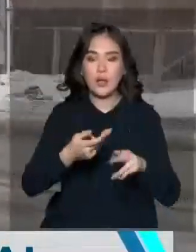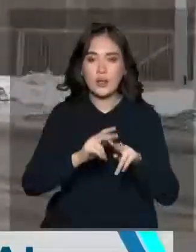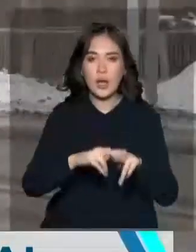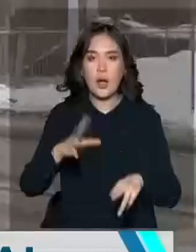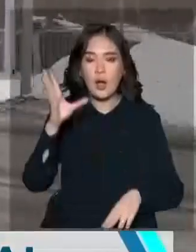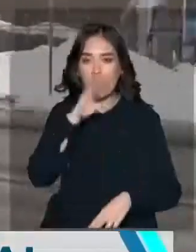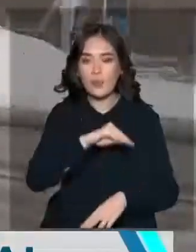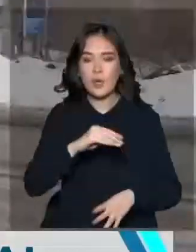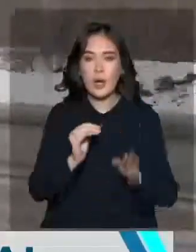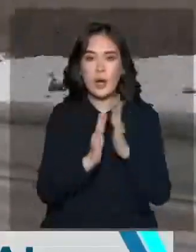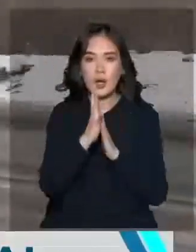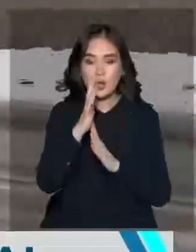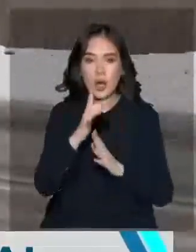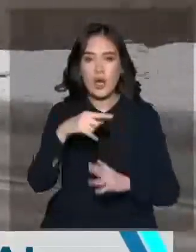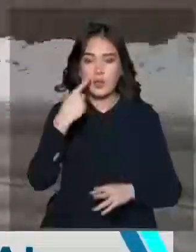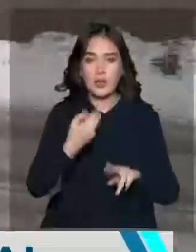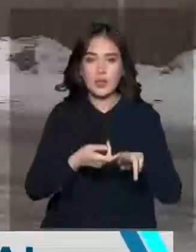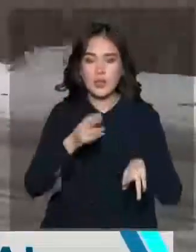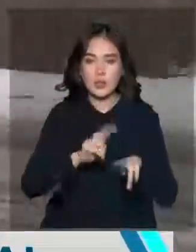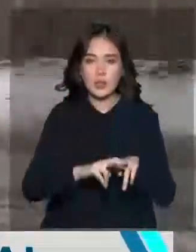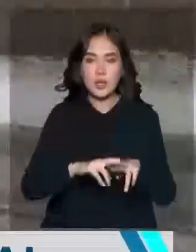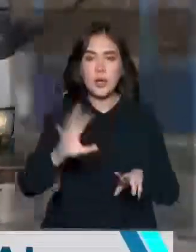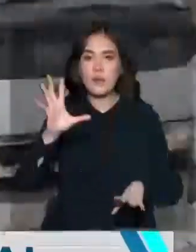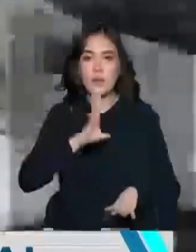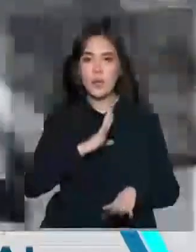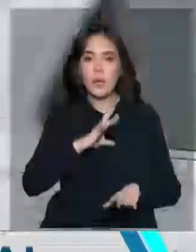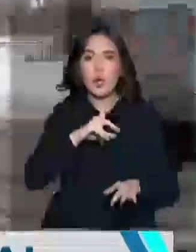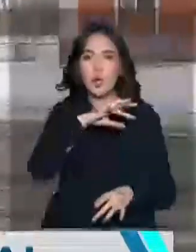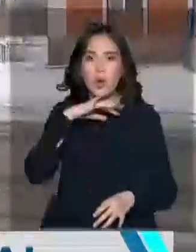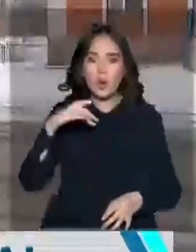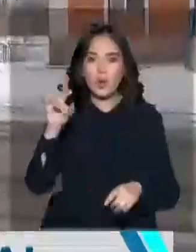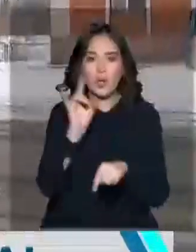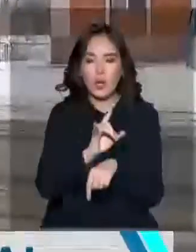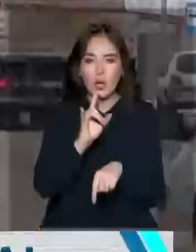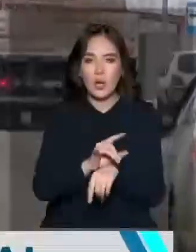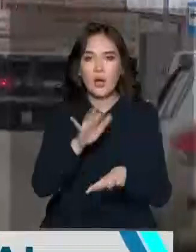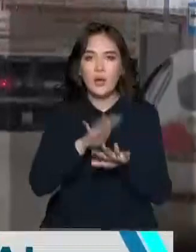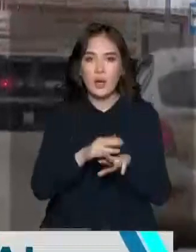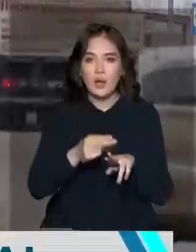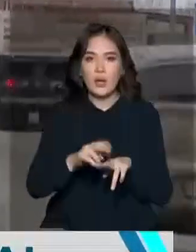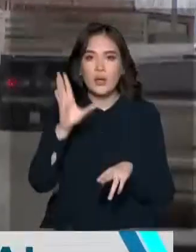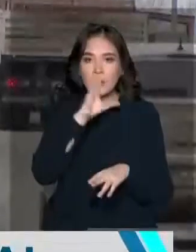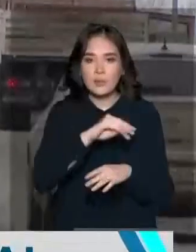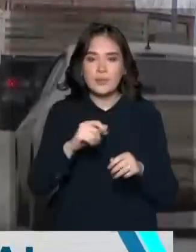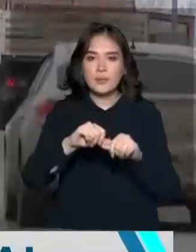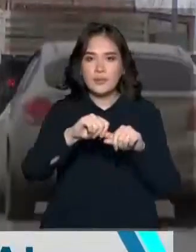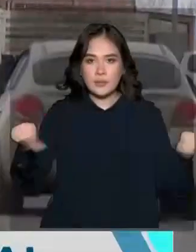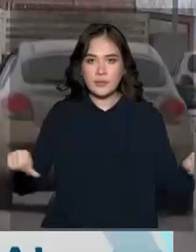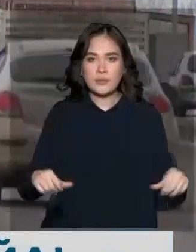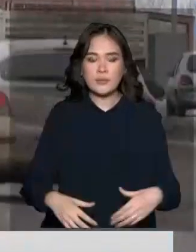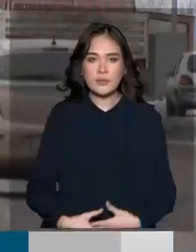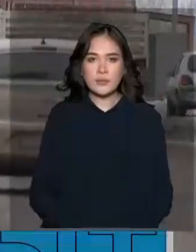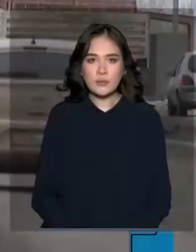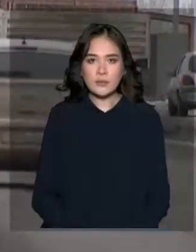қабілеттілегін артыратын айтып отыр. Әрі саңырау құлақша қаптаған жалған кампаниялардың жолына түсау болады. Қалым қасынсанбай